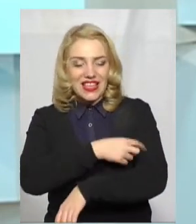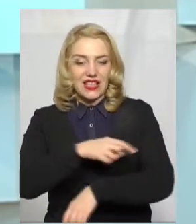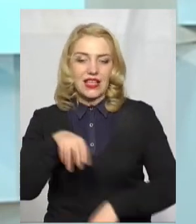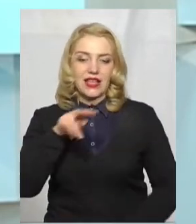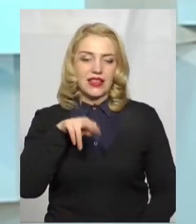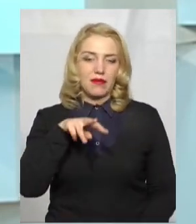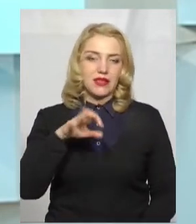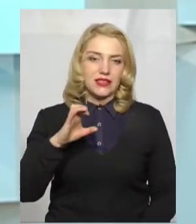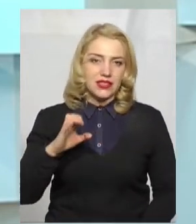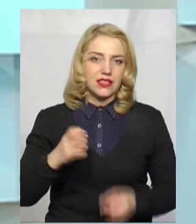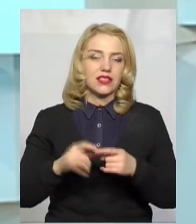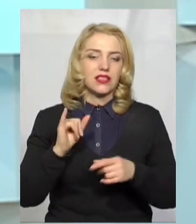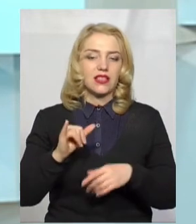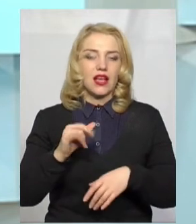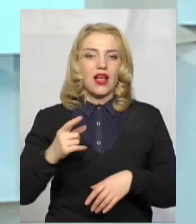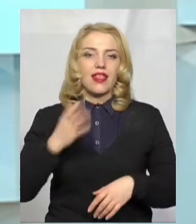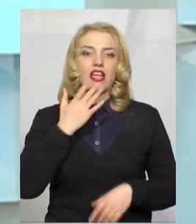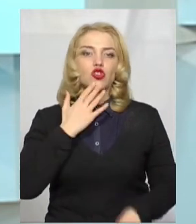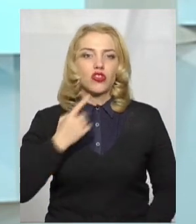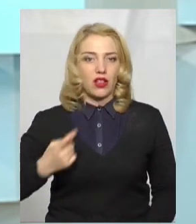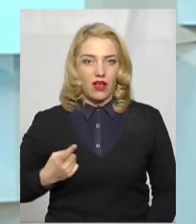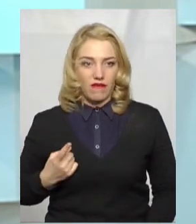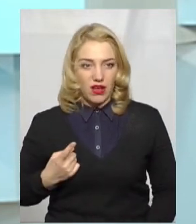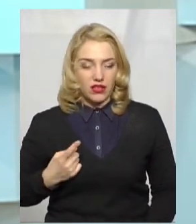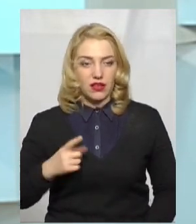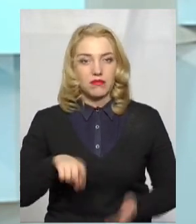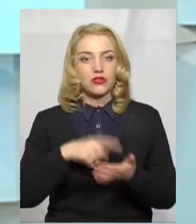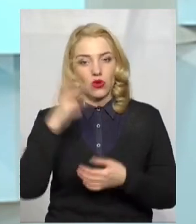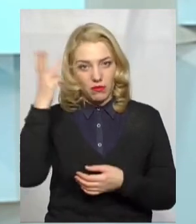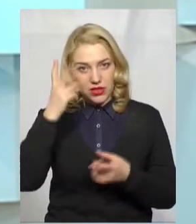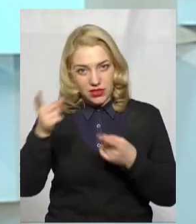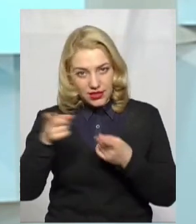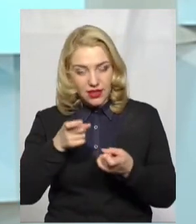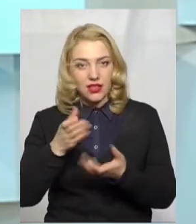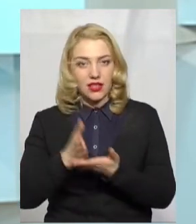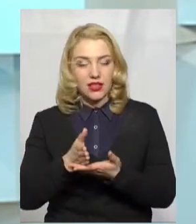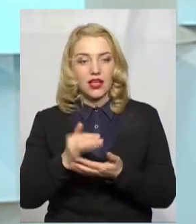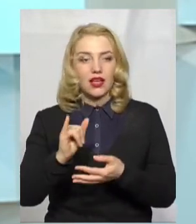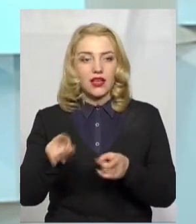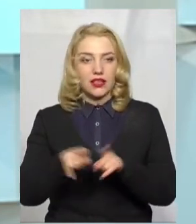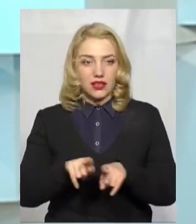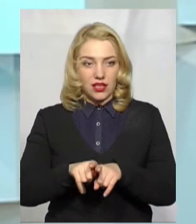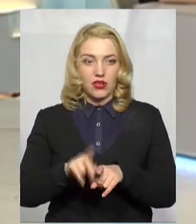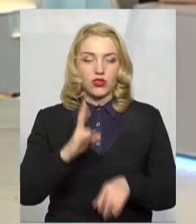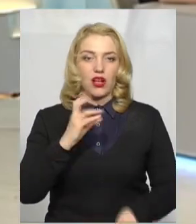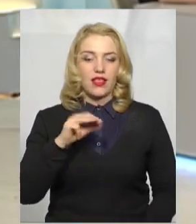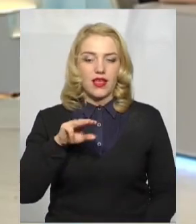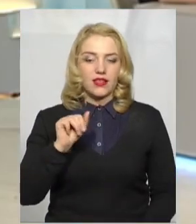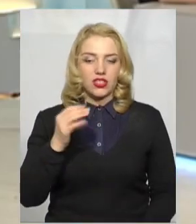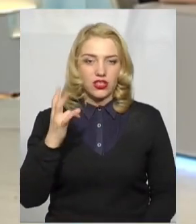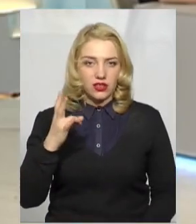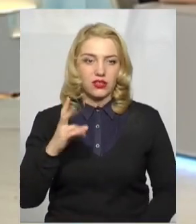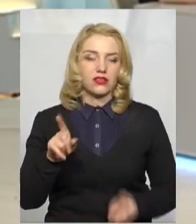Нацгвардія. Якщо заберемо місто Хмельницьке, національна гвардія задіяна, а також в місті Нетішині, також